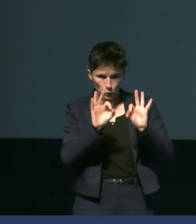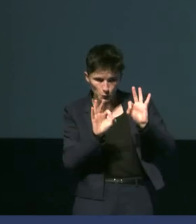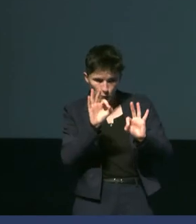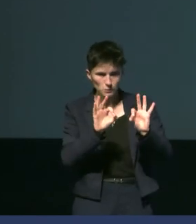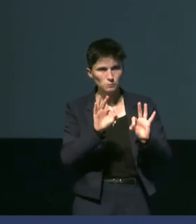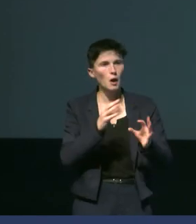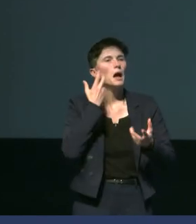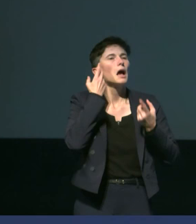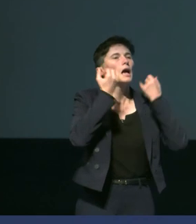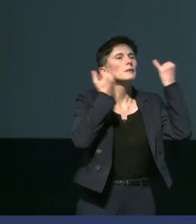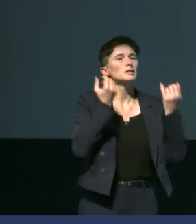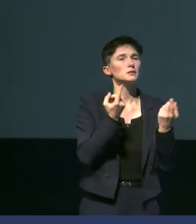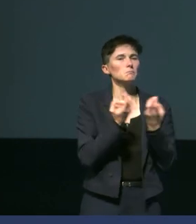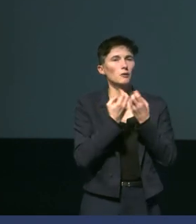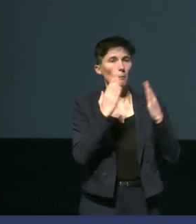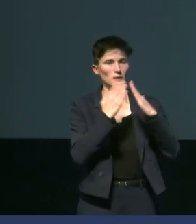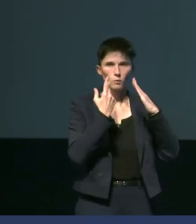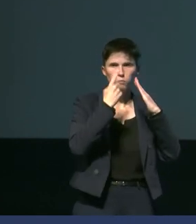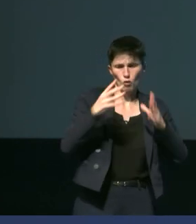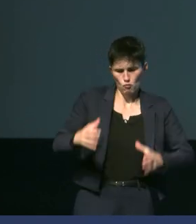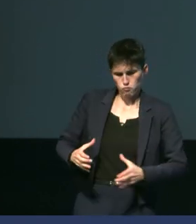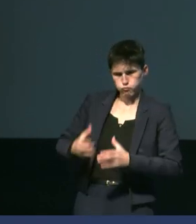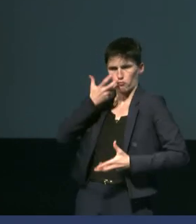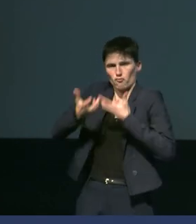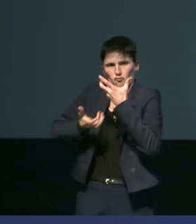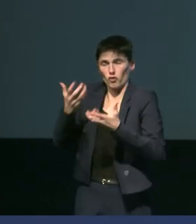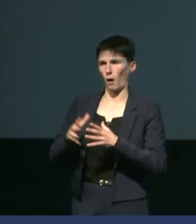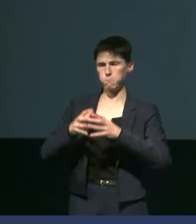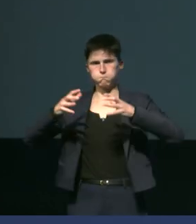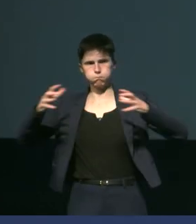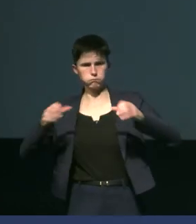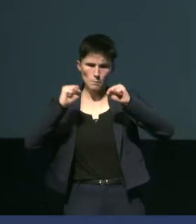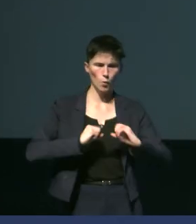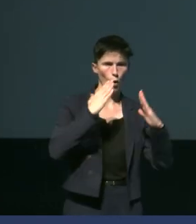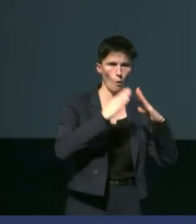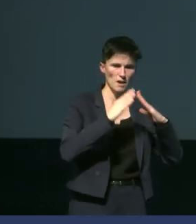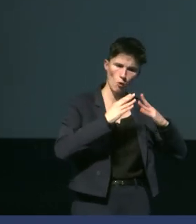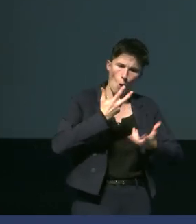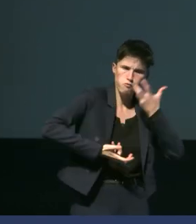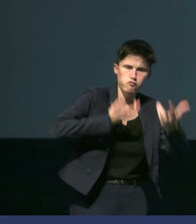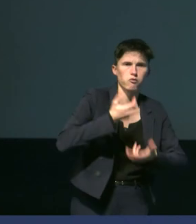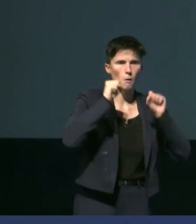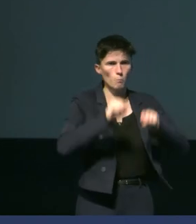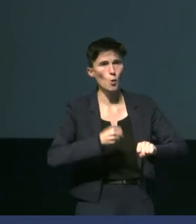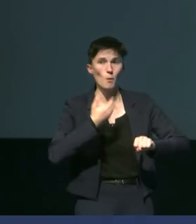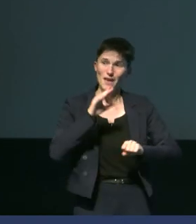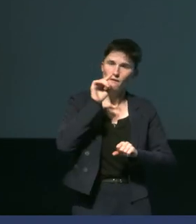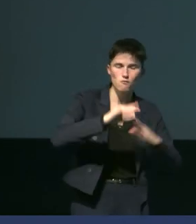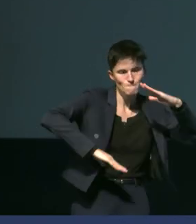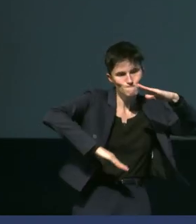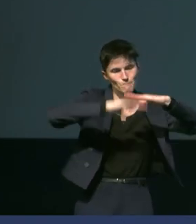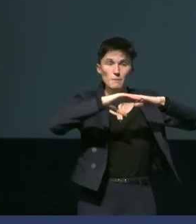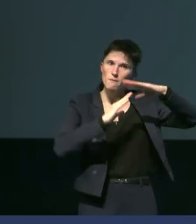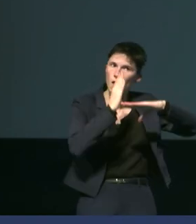très grosse chaudière qui marche très très bien et qui va réaugmenter la température de votre maison très rapidement, sauf que vous ne voulez pas dépasser un certain seuil. Ce